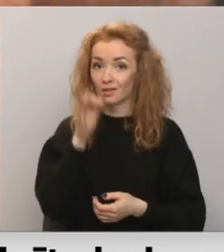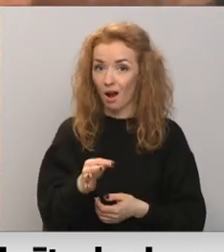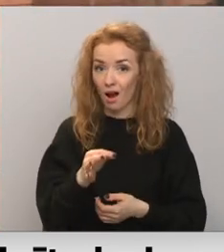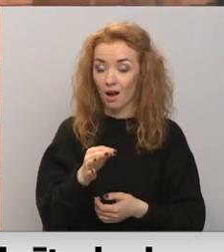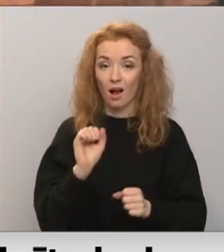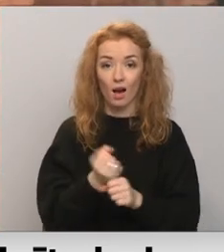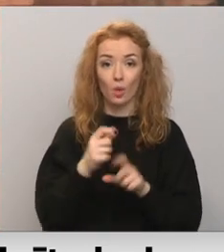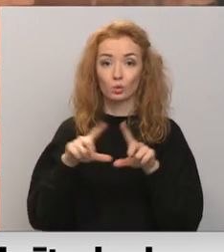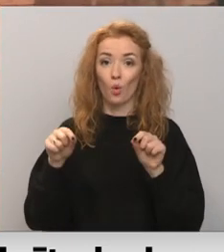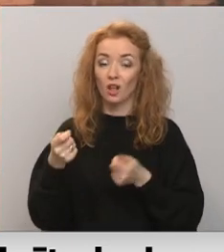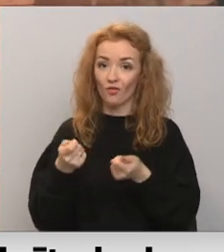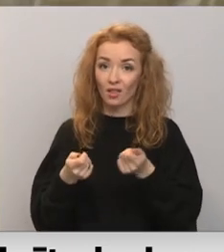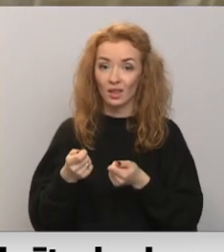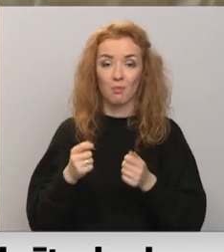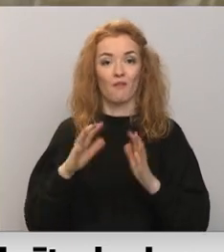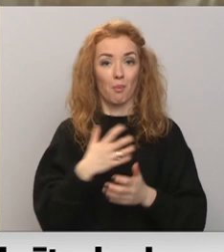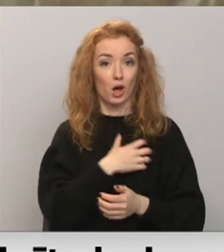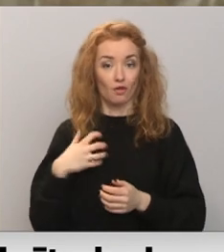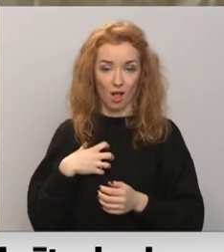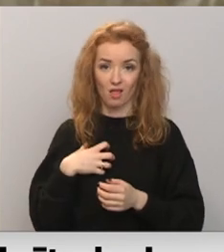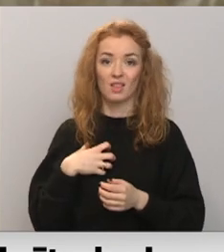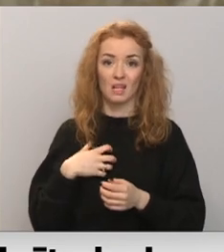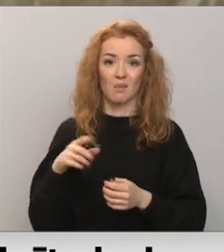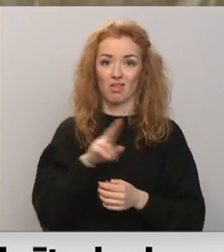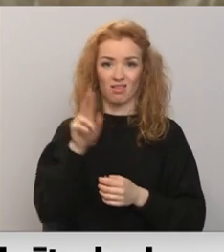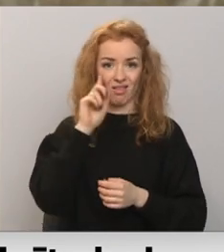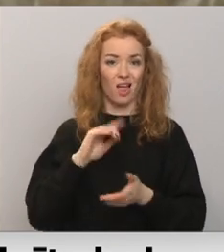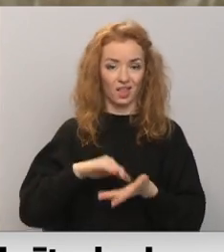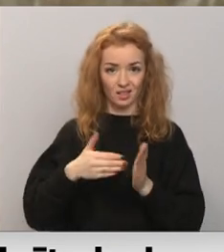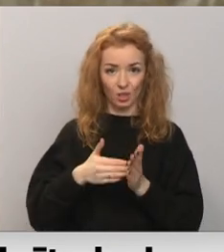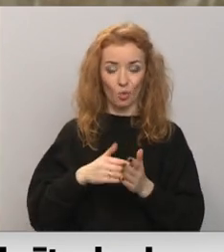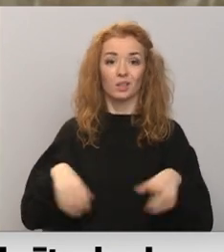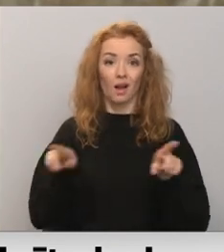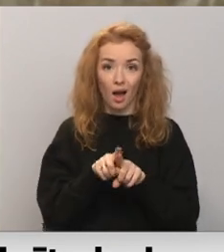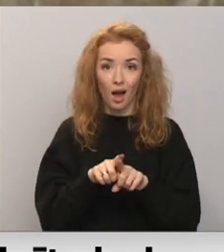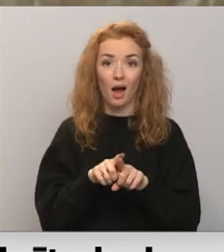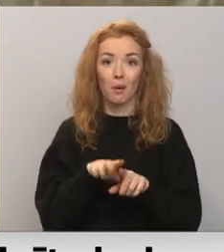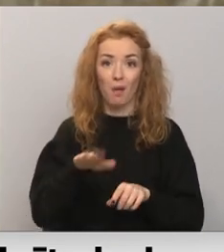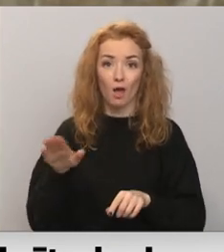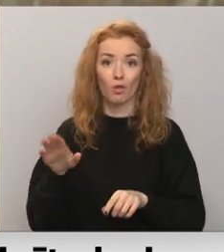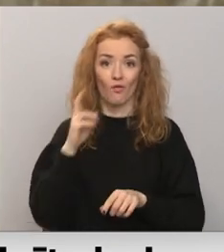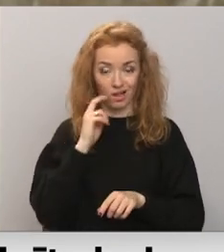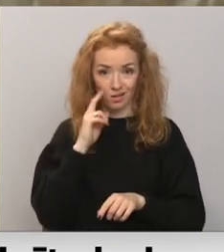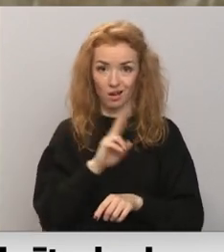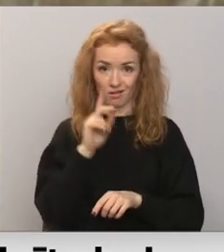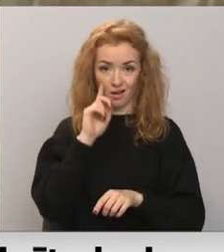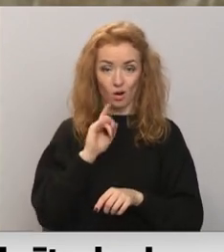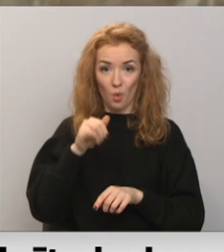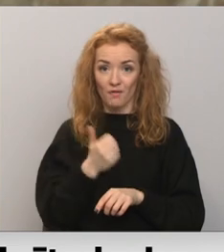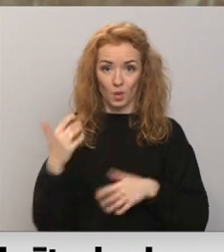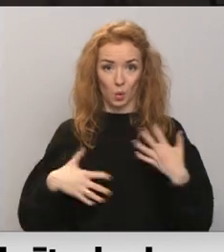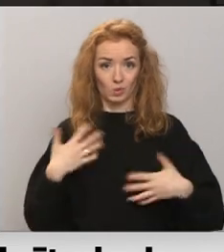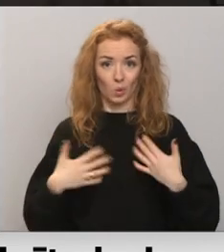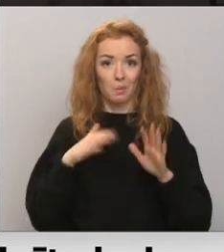skolas vadība vai pašvaldība pašlaik nostādīts nē ar tā situācijā, bet arī bērnu, mammas un tēti, kas bažīs par